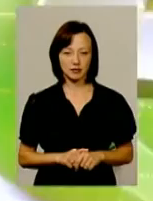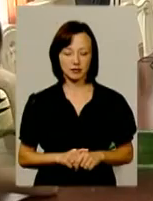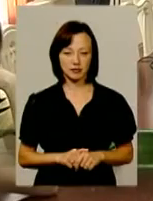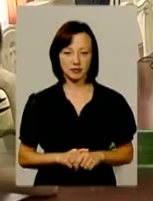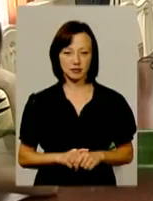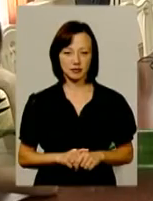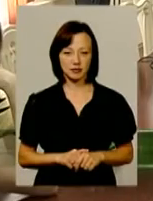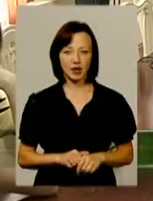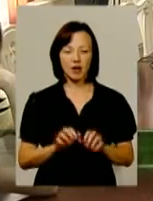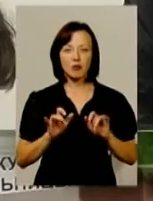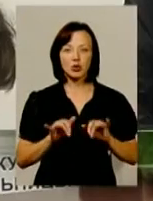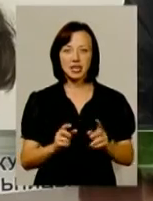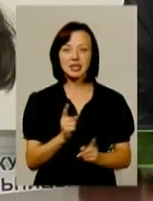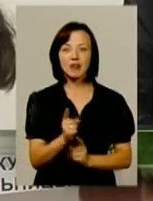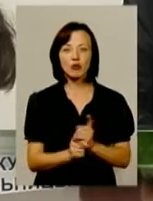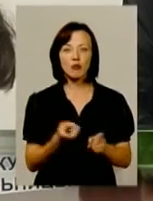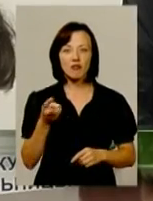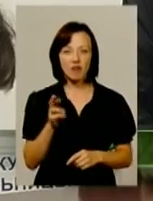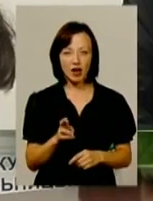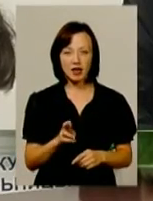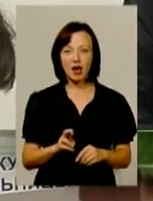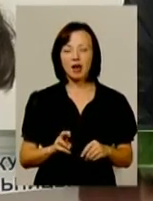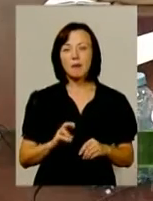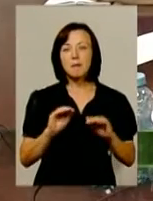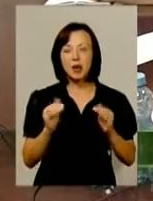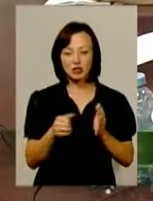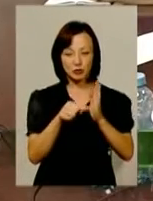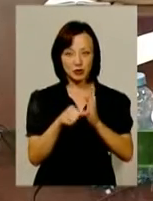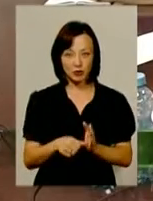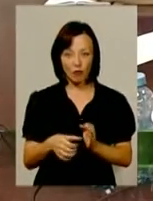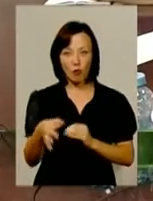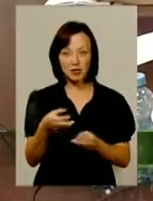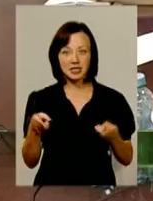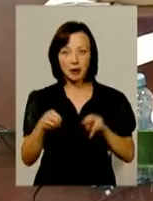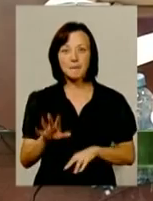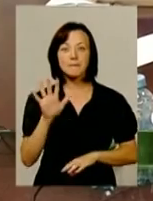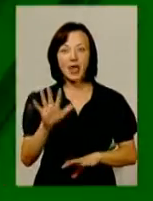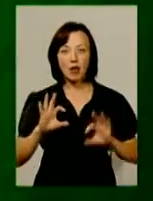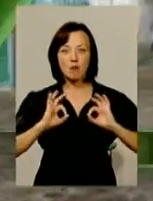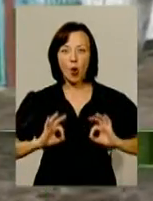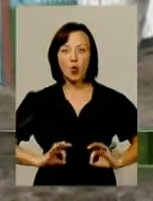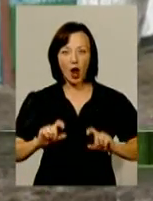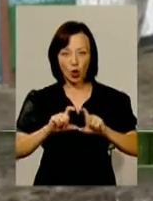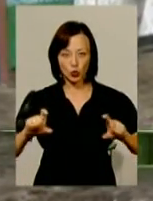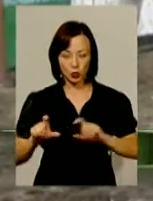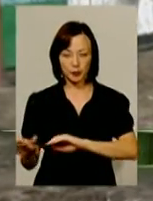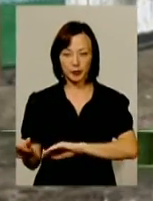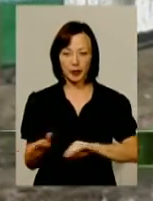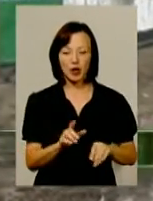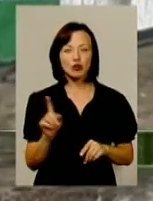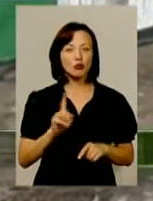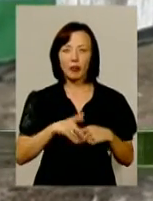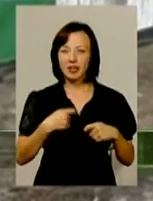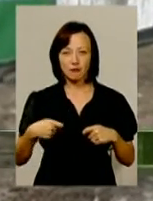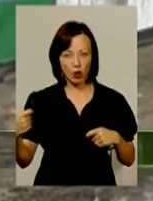У процесі реформування менше, ніж за півроку в краї має залишитися лише п'ять прокуратур. Щоб не тягнути кота за